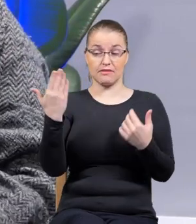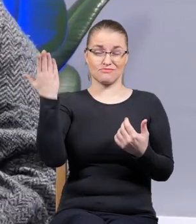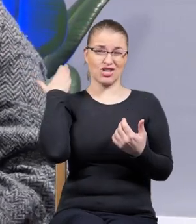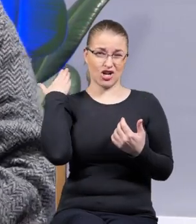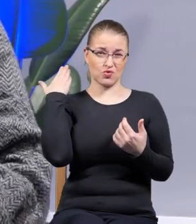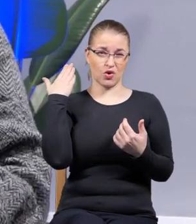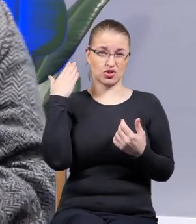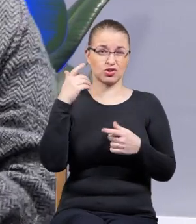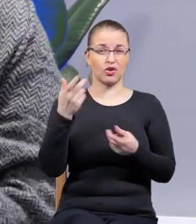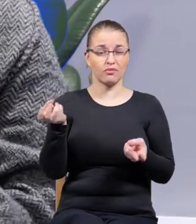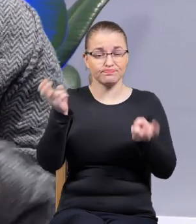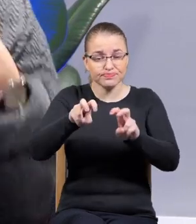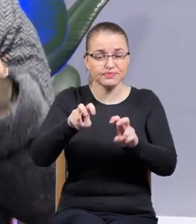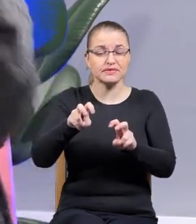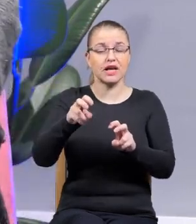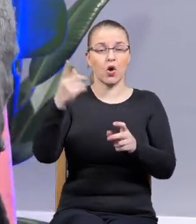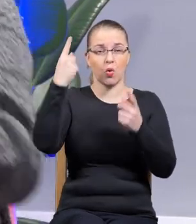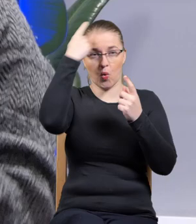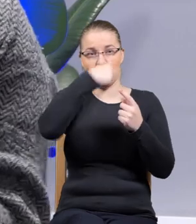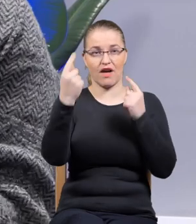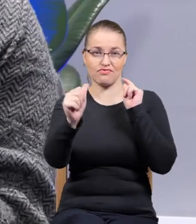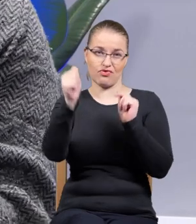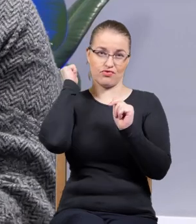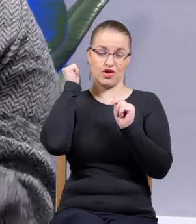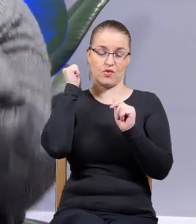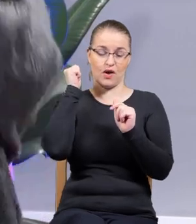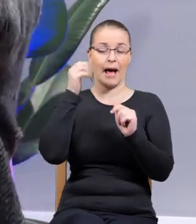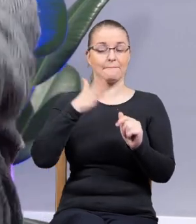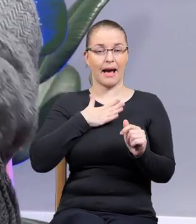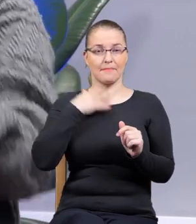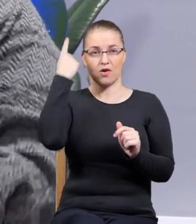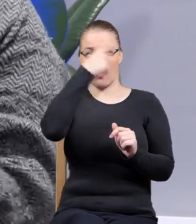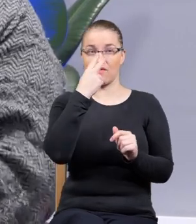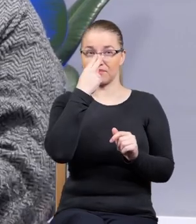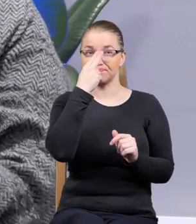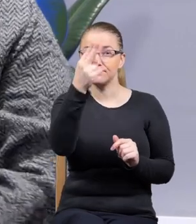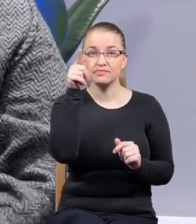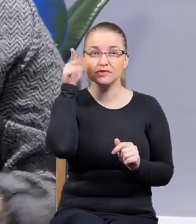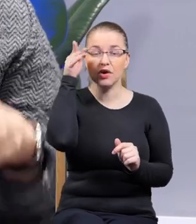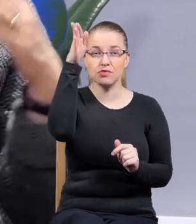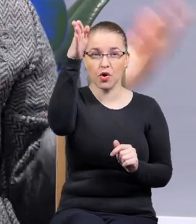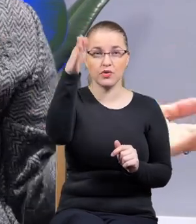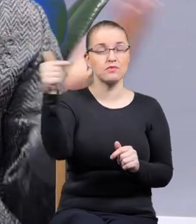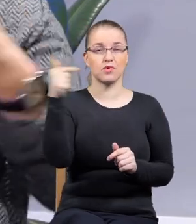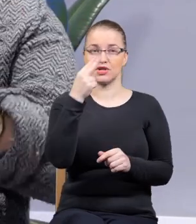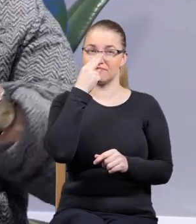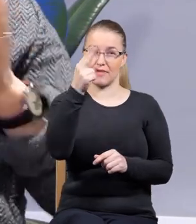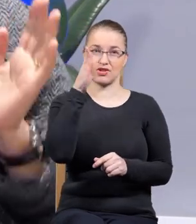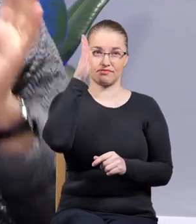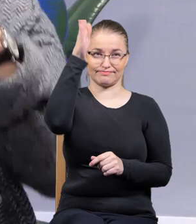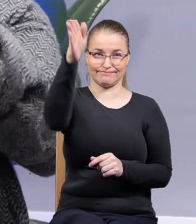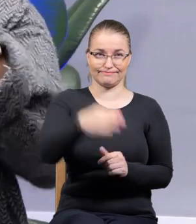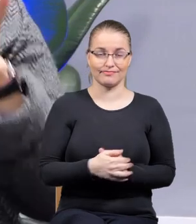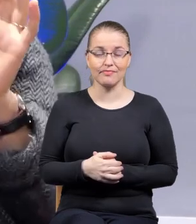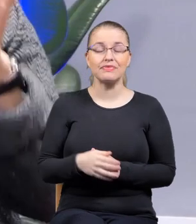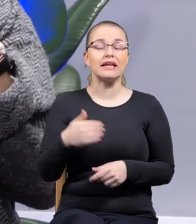stworzył nas z głowami do tyłu, a stworzył nas z głowami do przodu. Więc mamy patrzeć przed siebie. Ja tego nie oceniam, tych dwóch